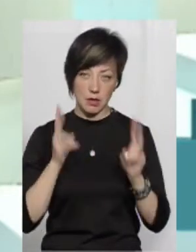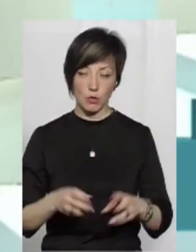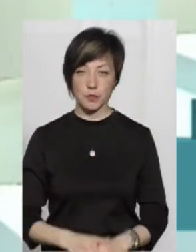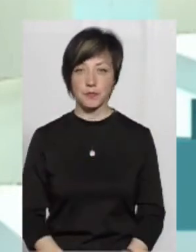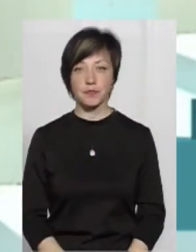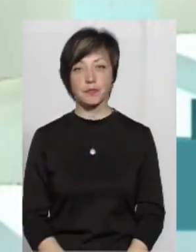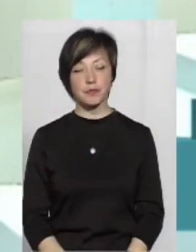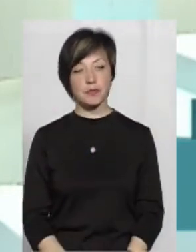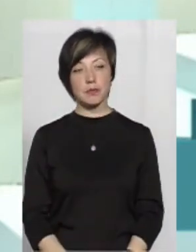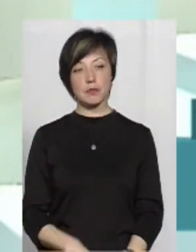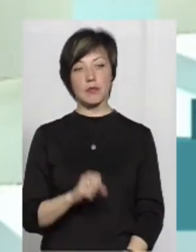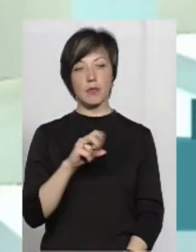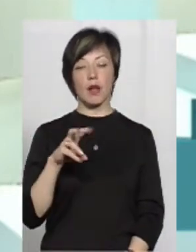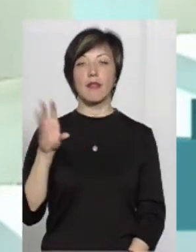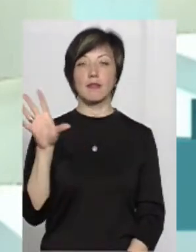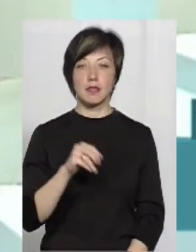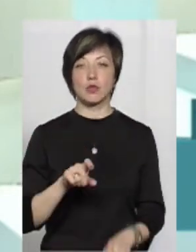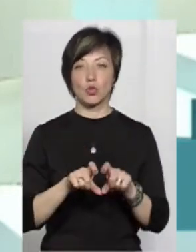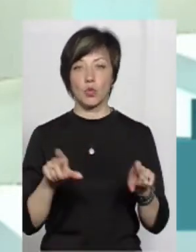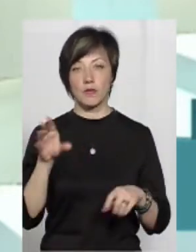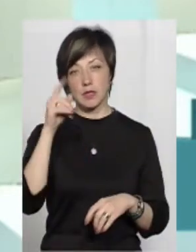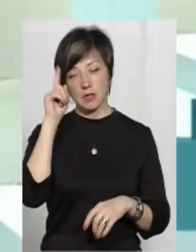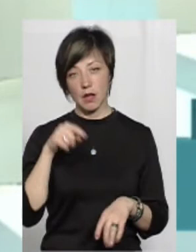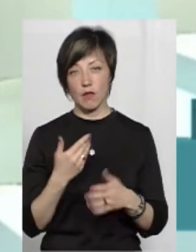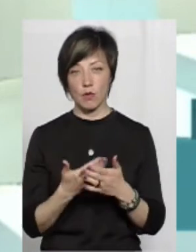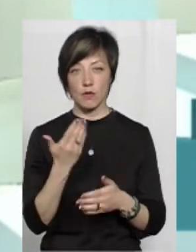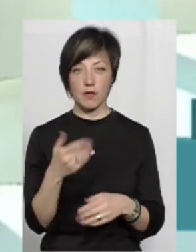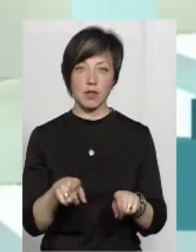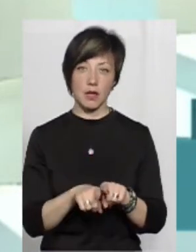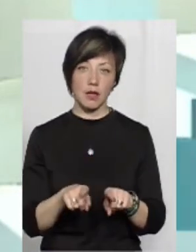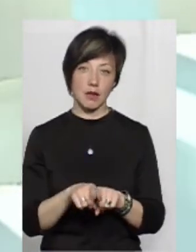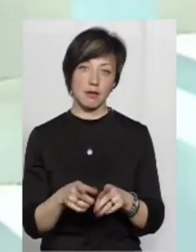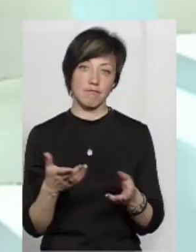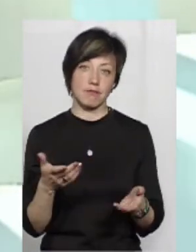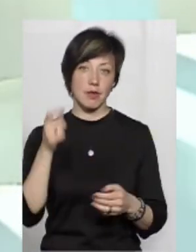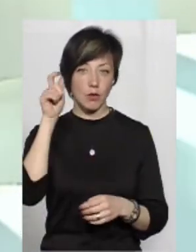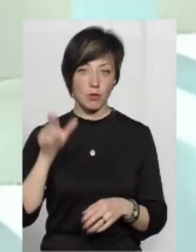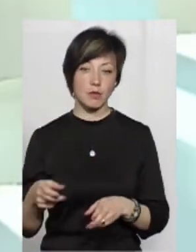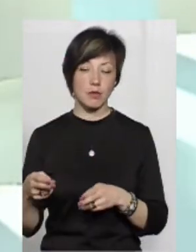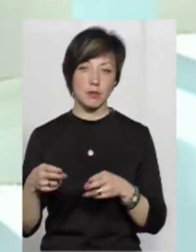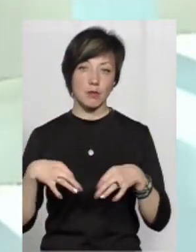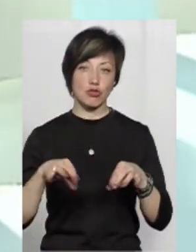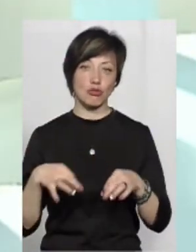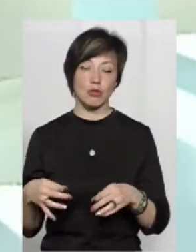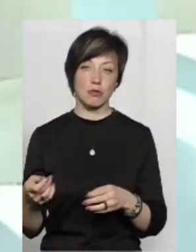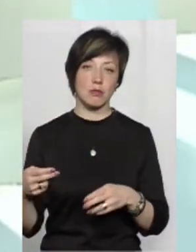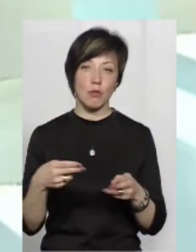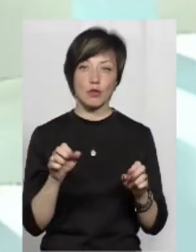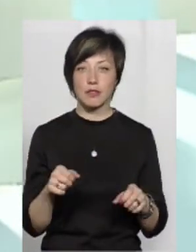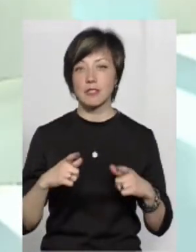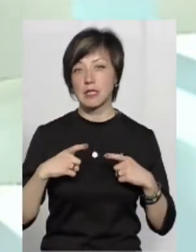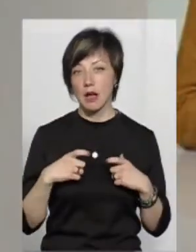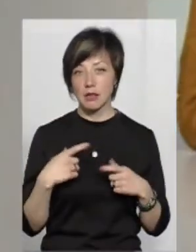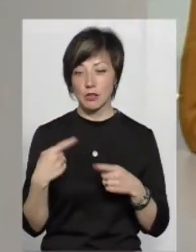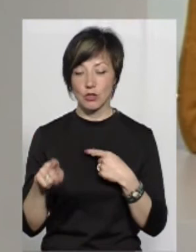я не знаю. Але вся школа, всі знали, що от він такий собі хлопець доїздить на навчання на машині. Можливо, це заздрість з